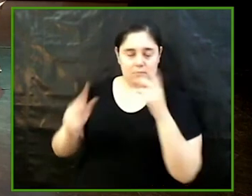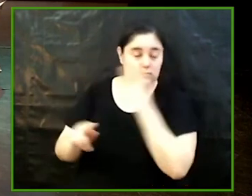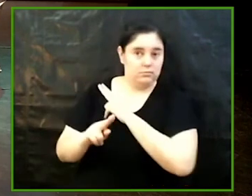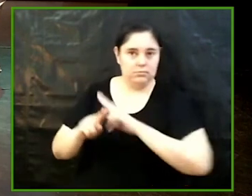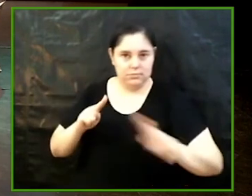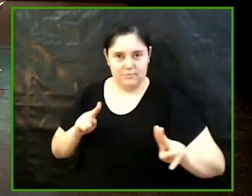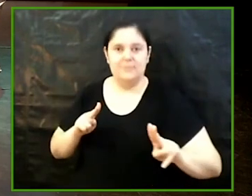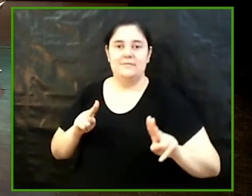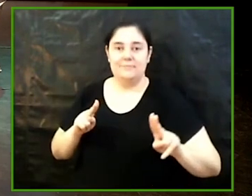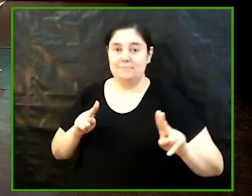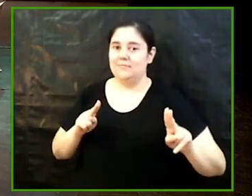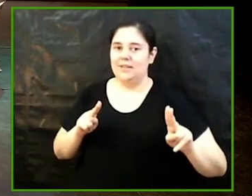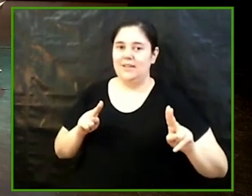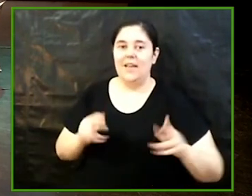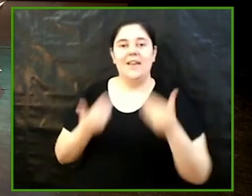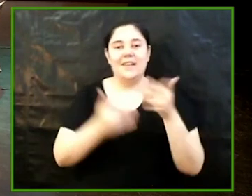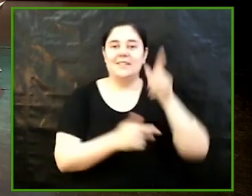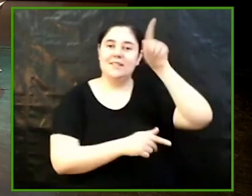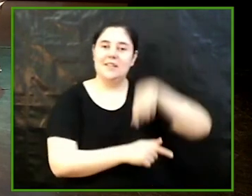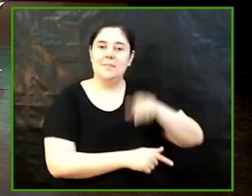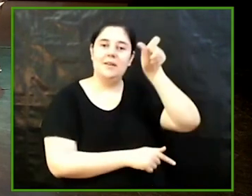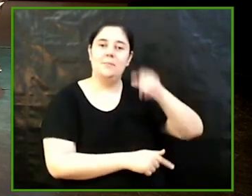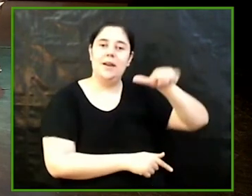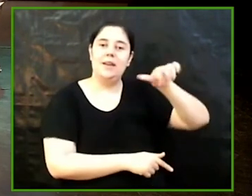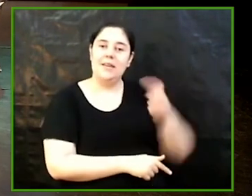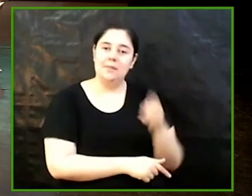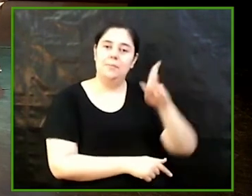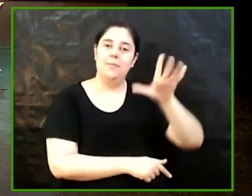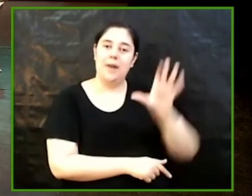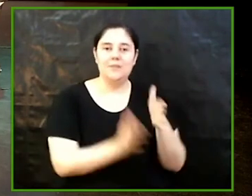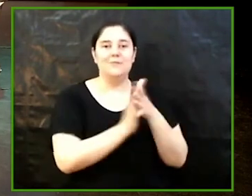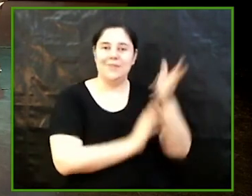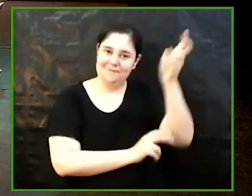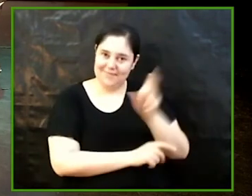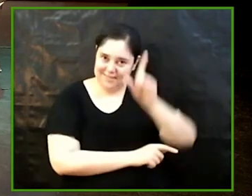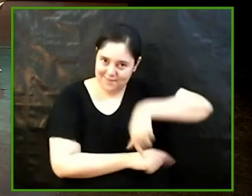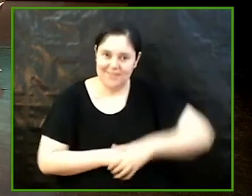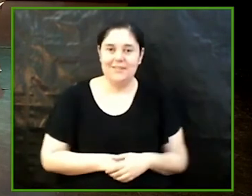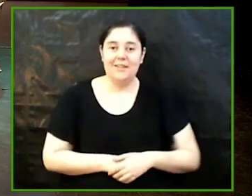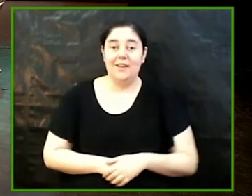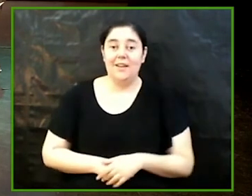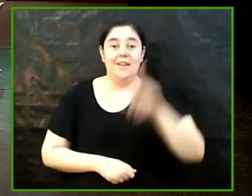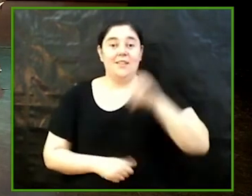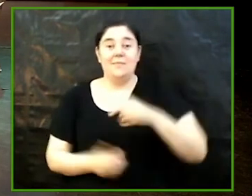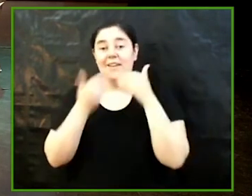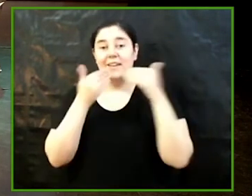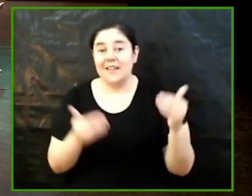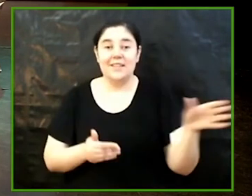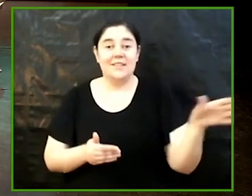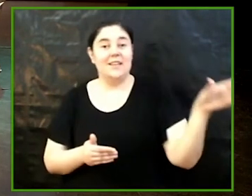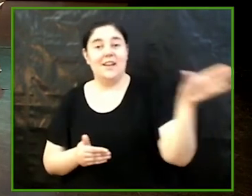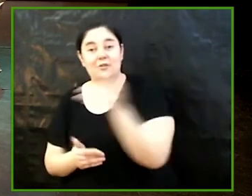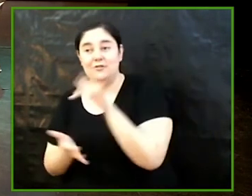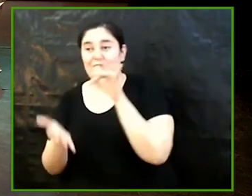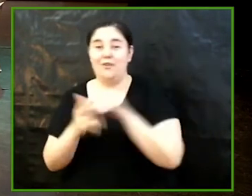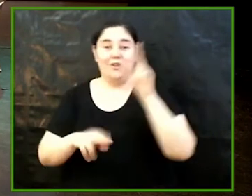tots i totes gràcies també a la Maria Bratz per estar també amb nosaltres i a tots els que heu estat seguint aquest